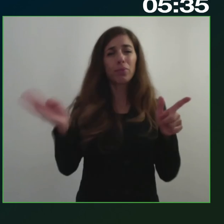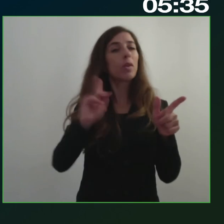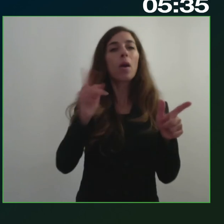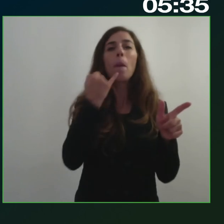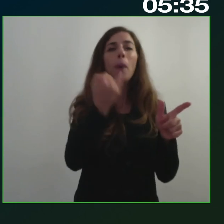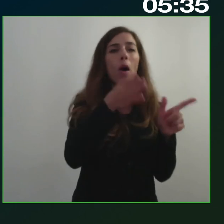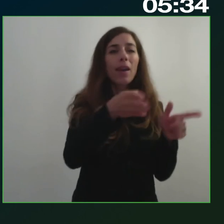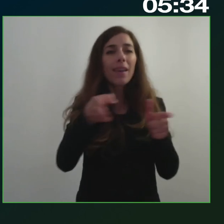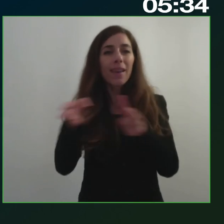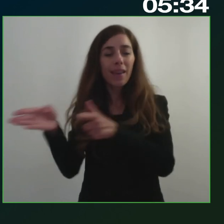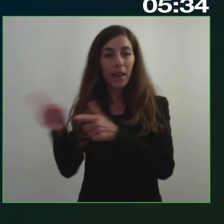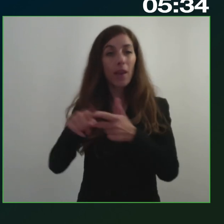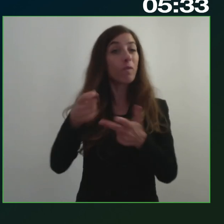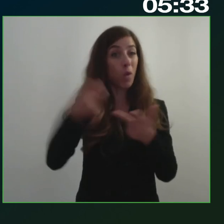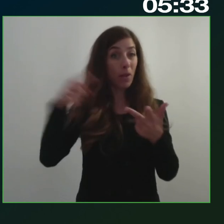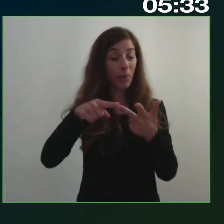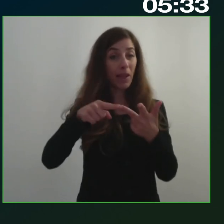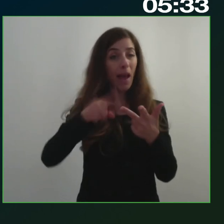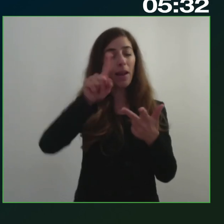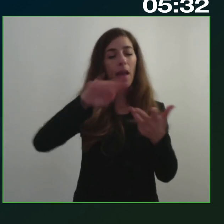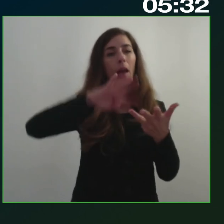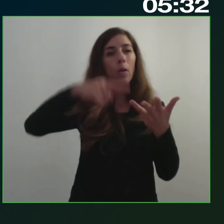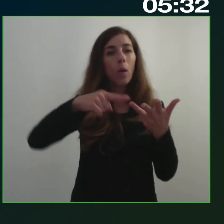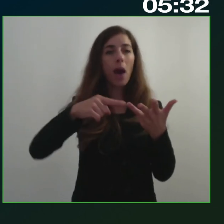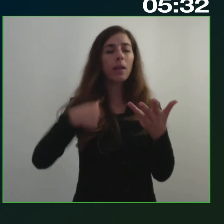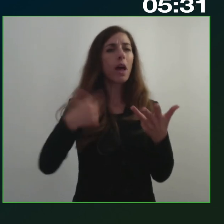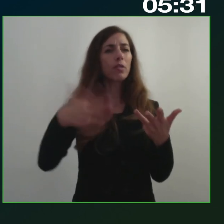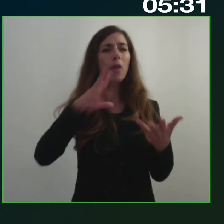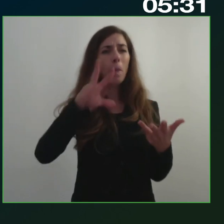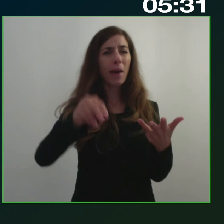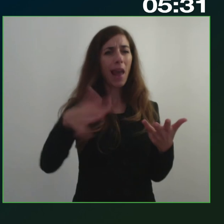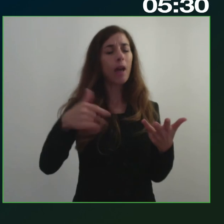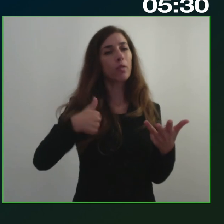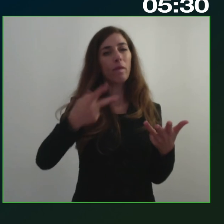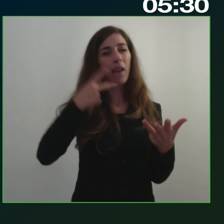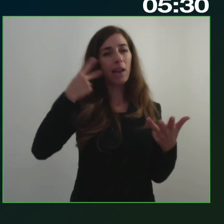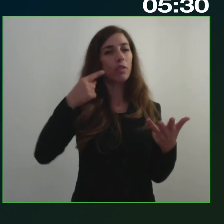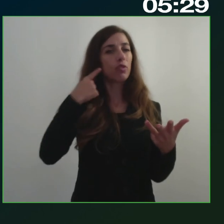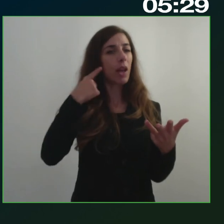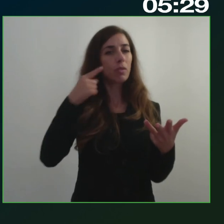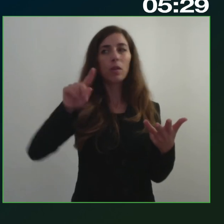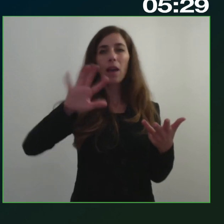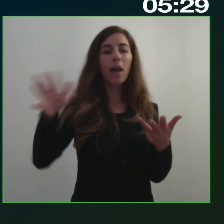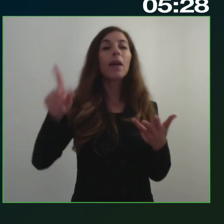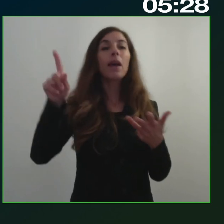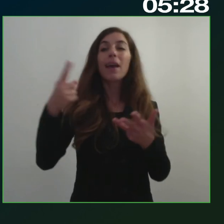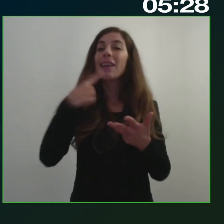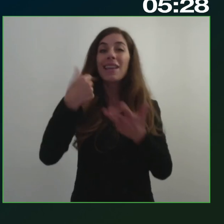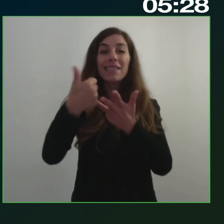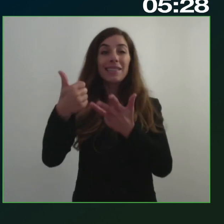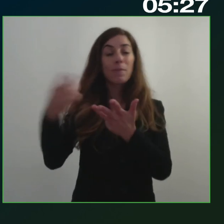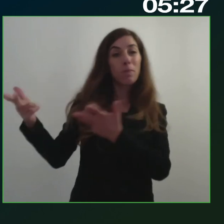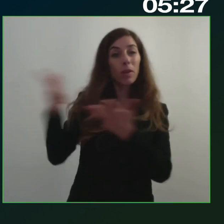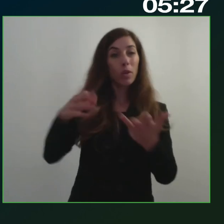su cui abbiamo già parlato e sono felice di averlo sentito prima di me è il sostegno ai stakeholders locali